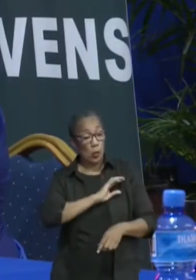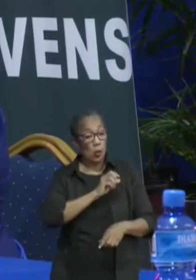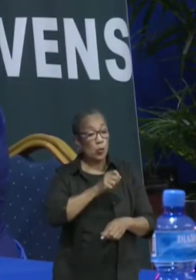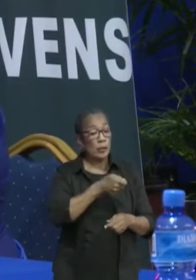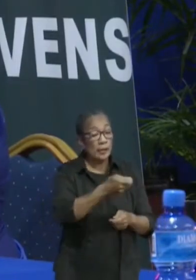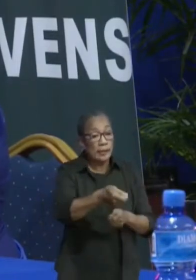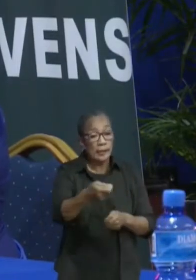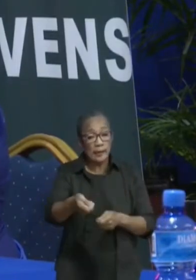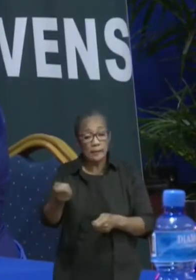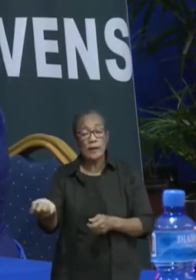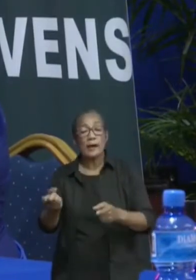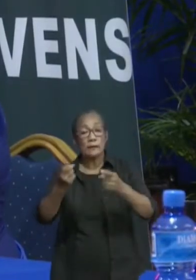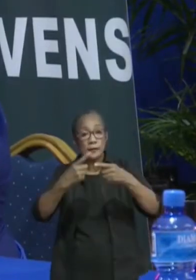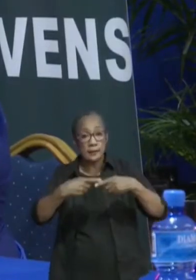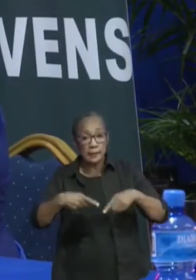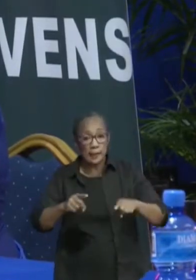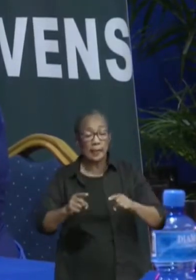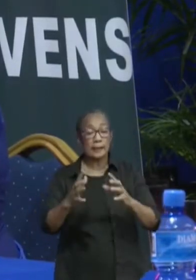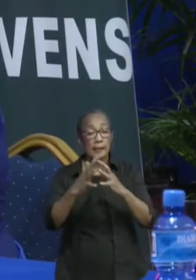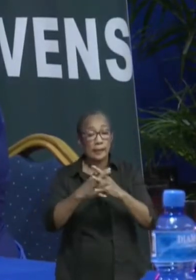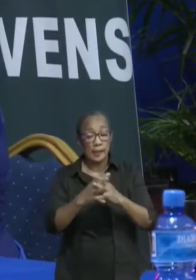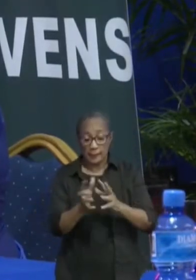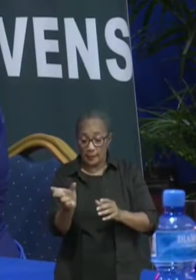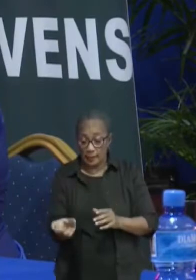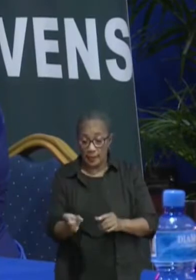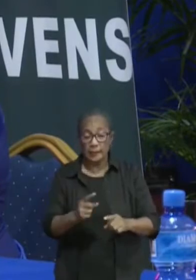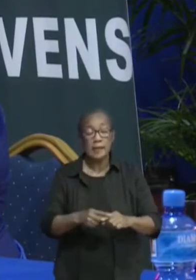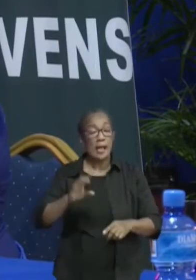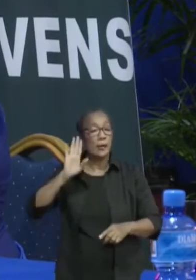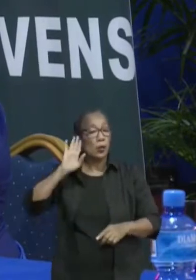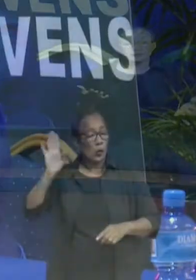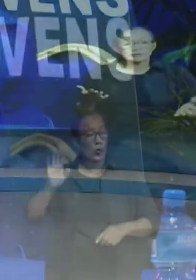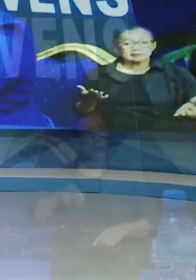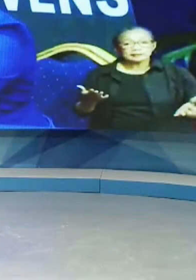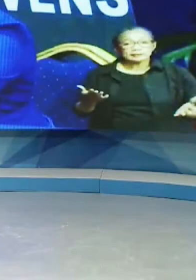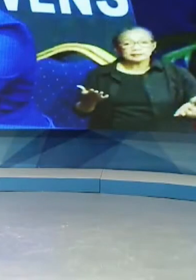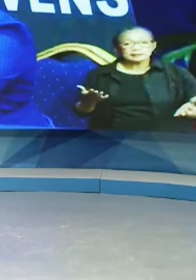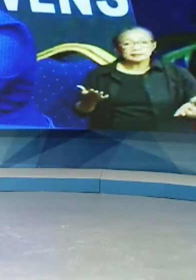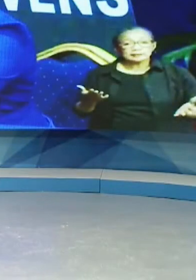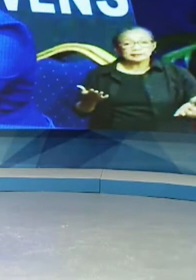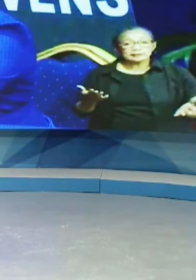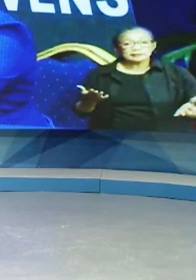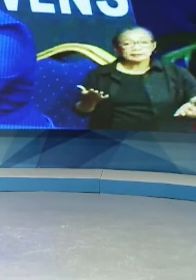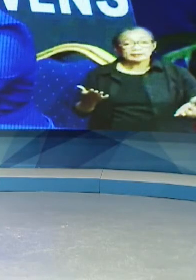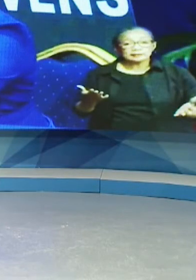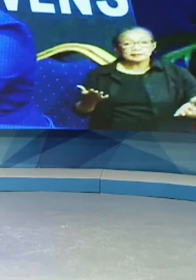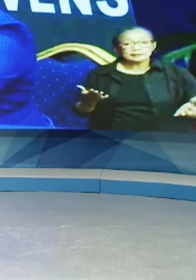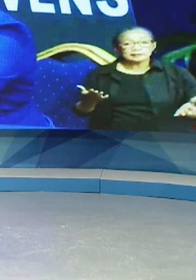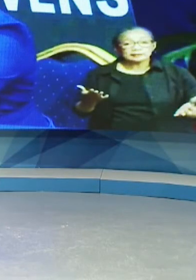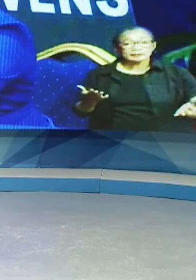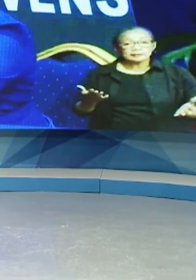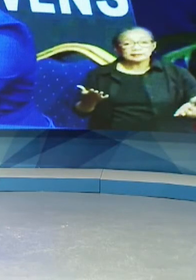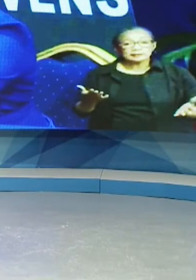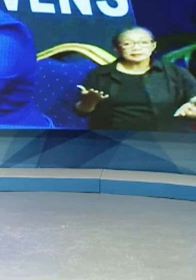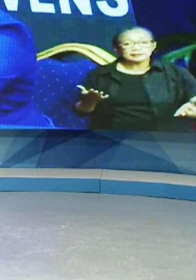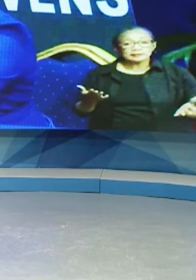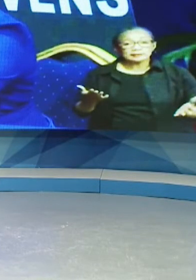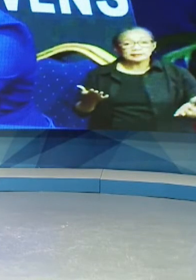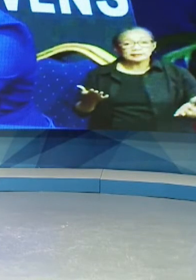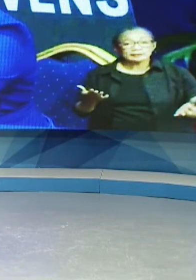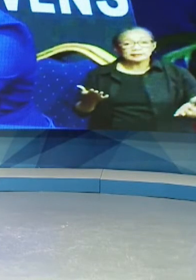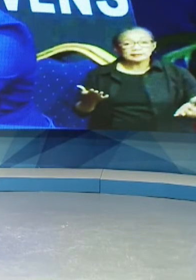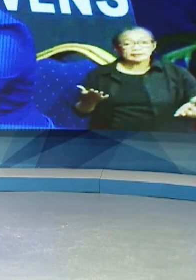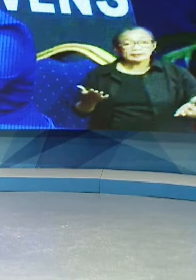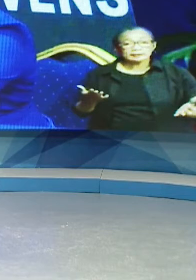gisteren op de COVID-19 persconferentie. De personen die met de politici in aanraking zijn gekomen, moeten de